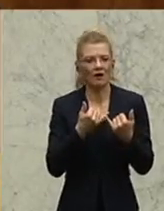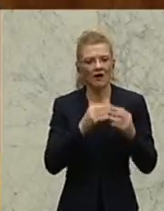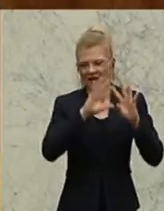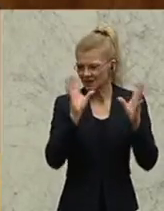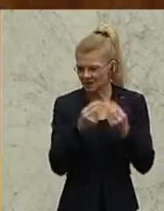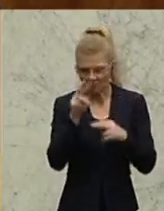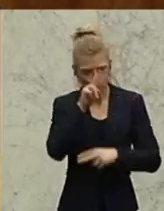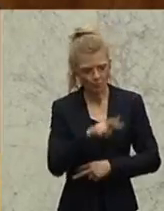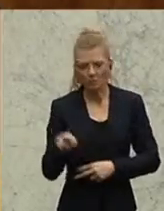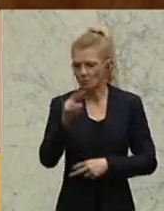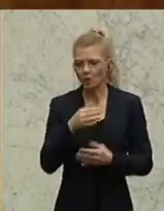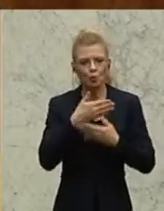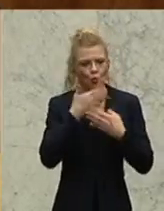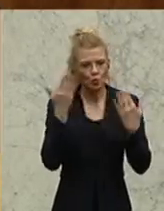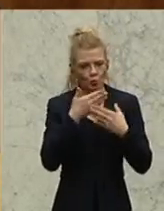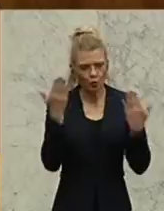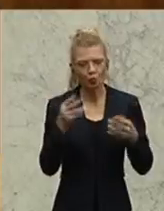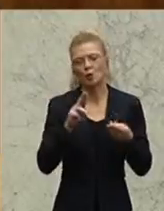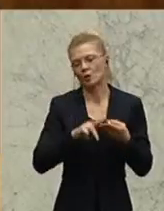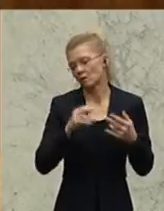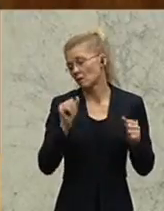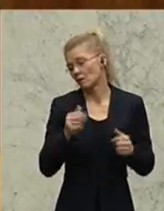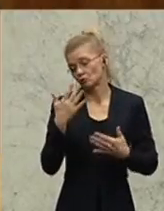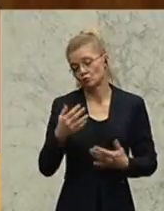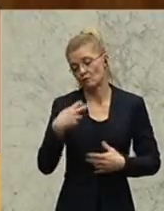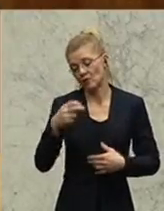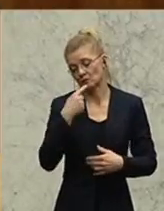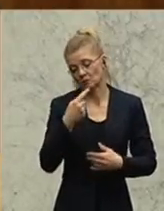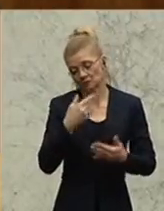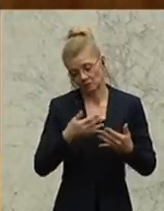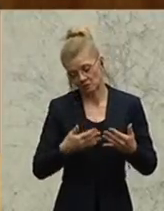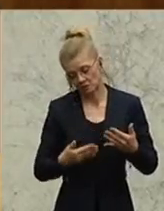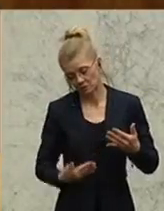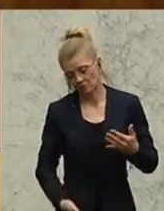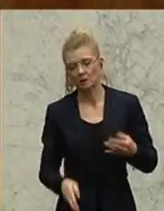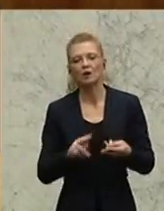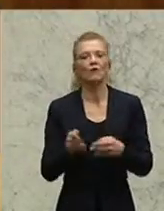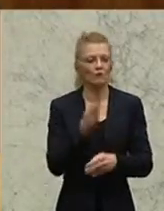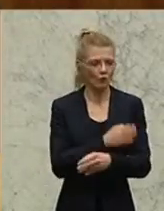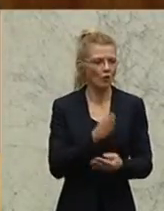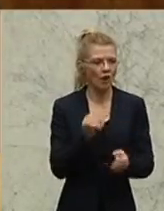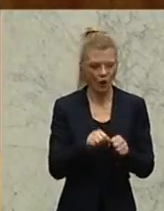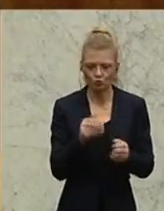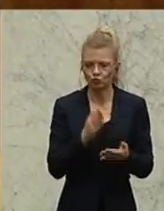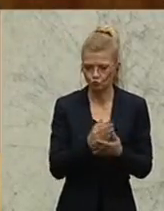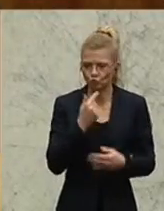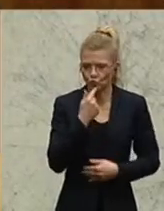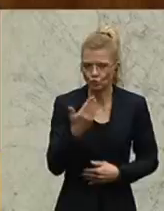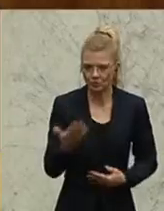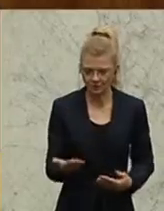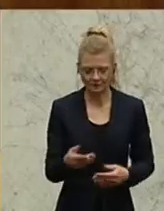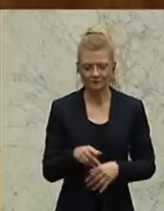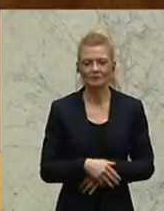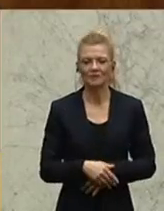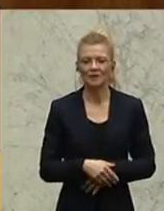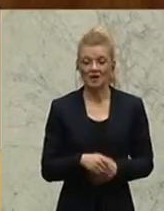So kann man das also weiterführen und ausführen. Es wurde auch schon vorhin erwähnt. Auf Basis